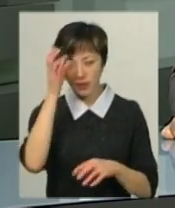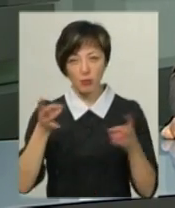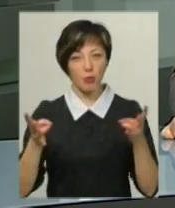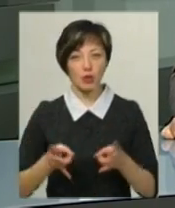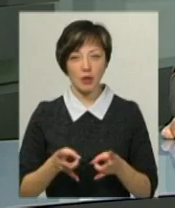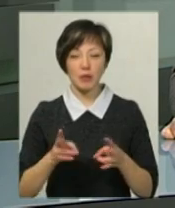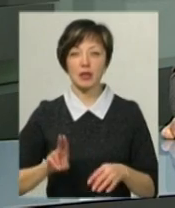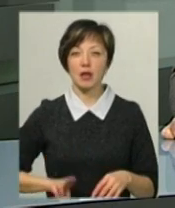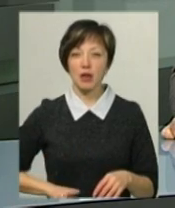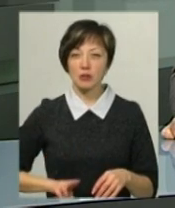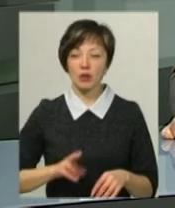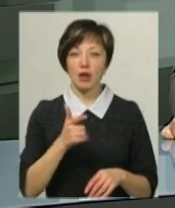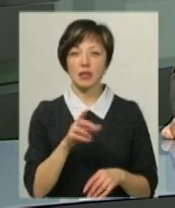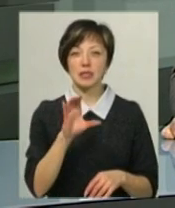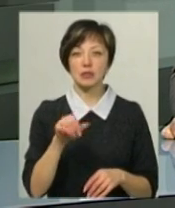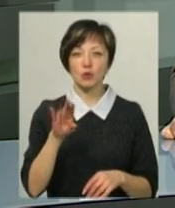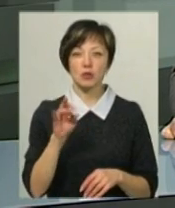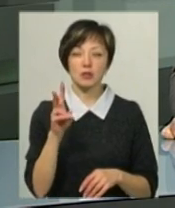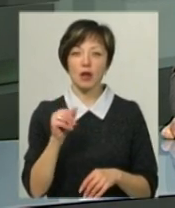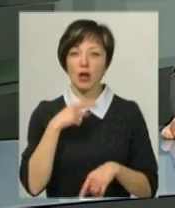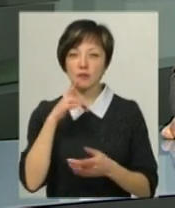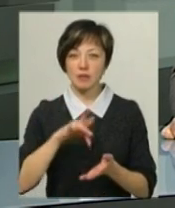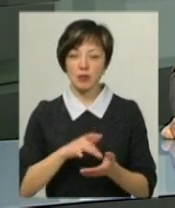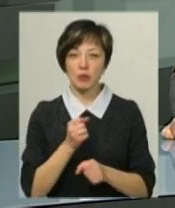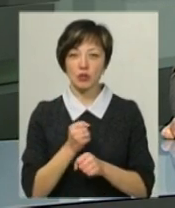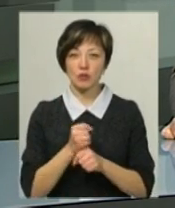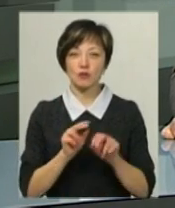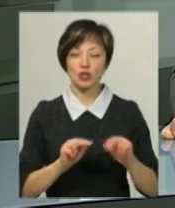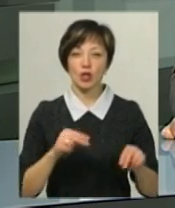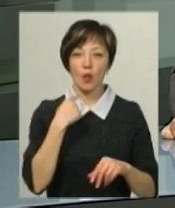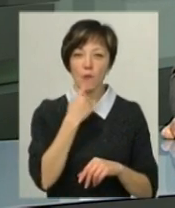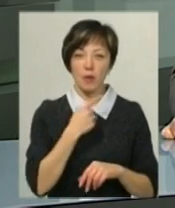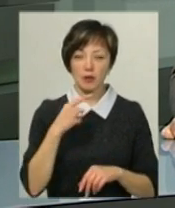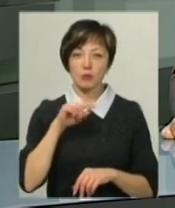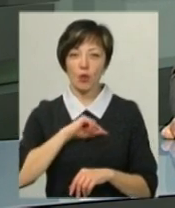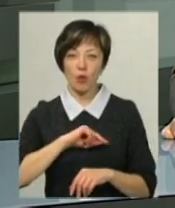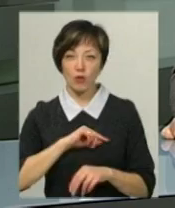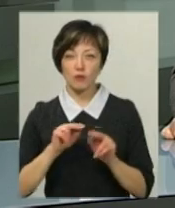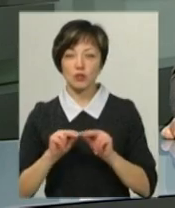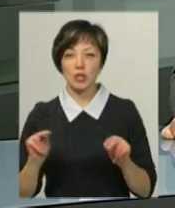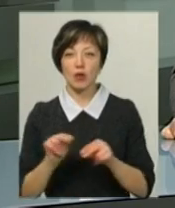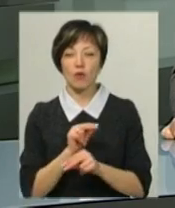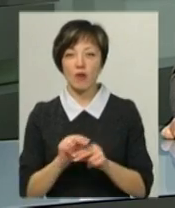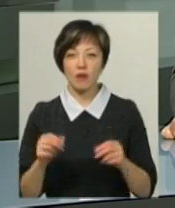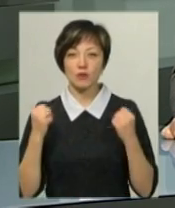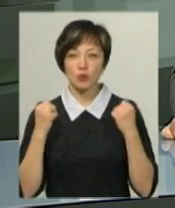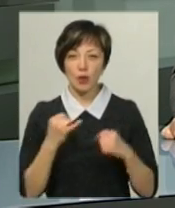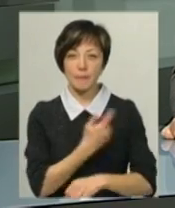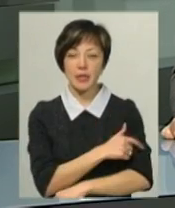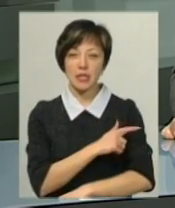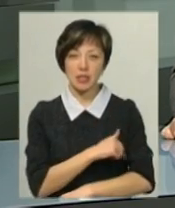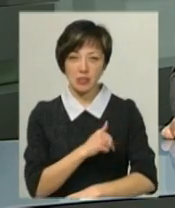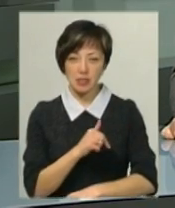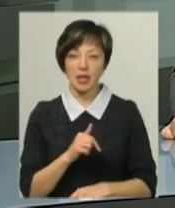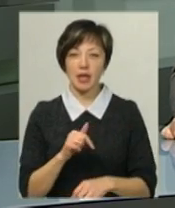потребами. Його директорка Галина Сідорська каже, у центрі працюють вчитель-логопед, практичний психолог, вчитель лікувальної фізкультури та медична